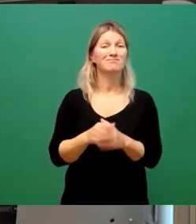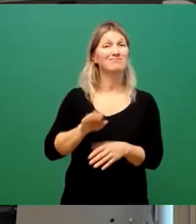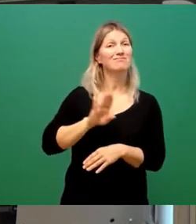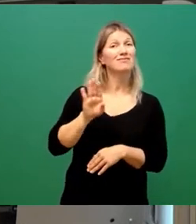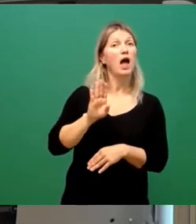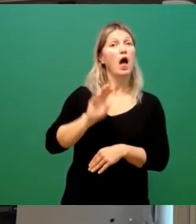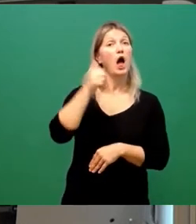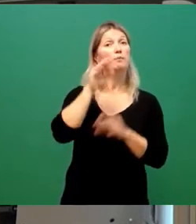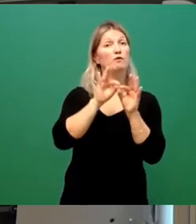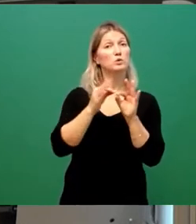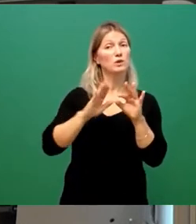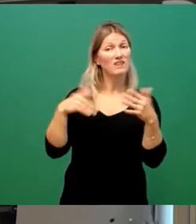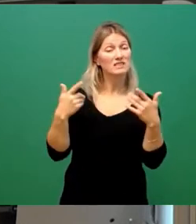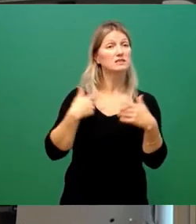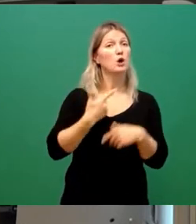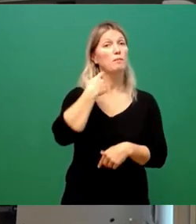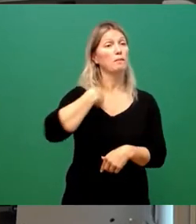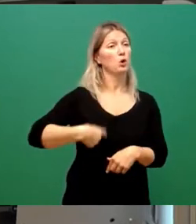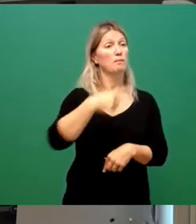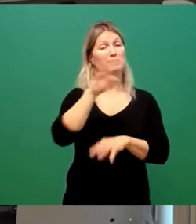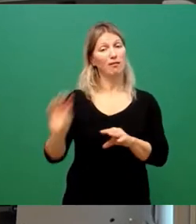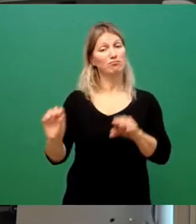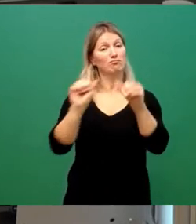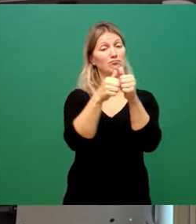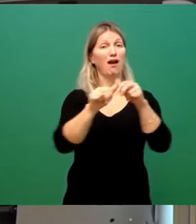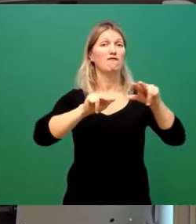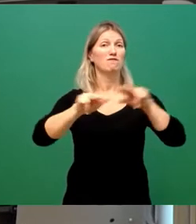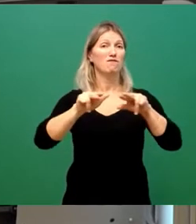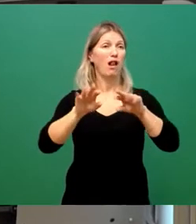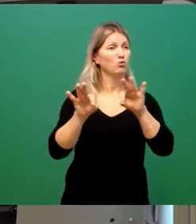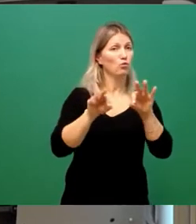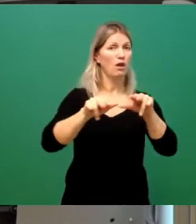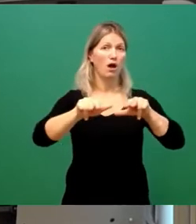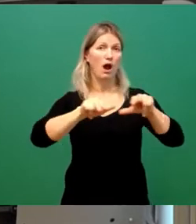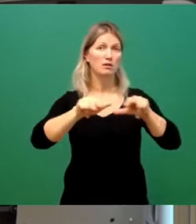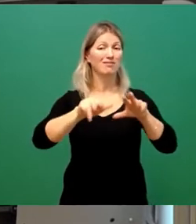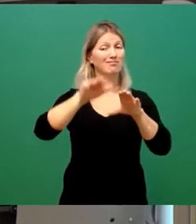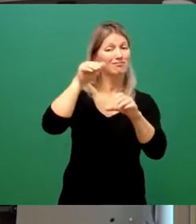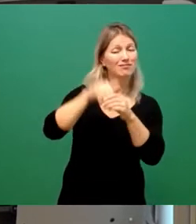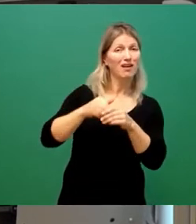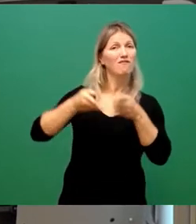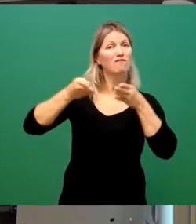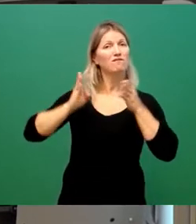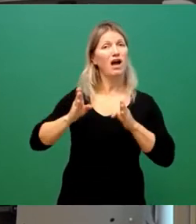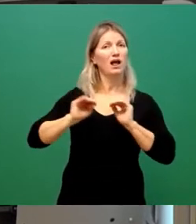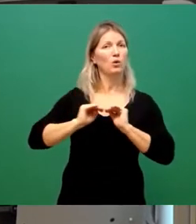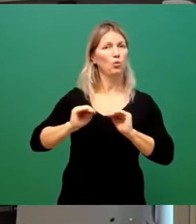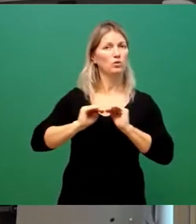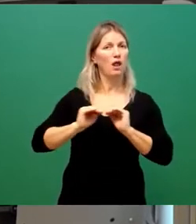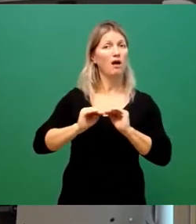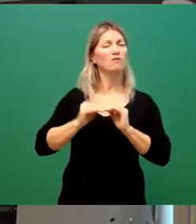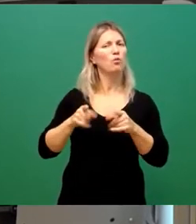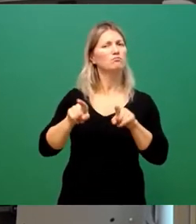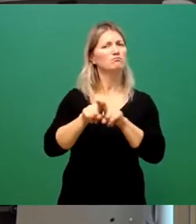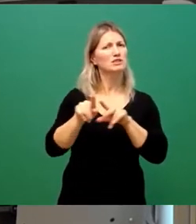mit dem Oberbürgermeister die Verwaltung zu leiten, dabei insbesondere fachliche Grundlagen in geeigneten Geschäftsbereichen zu